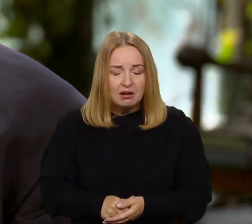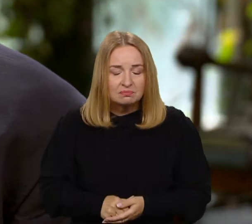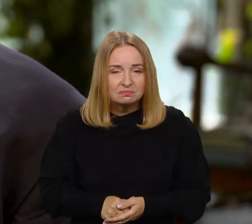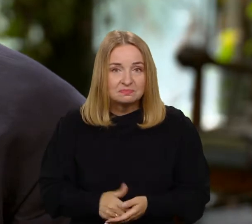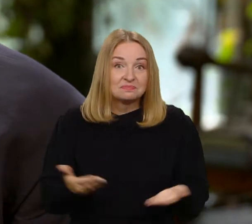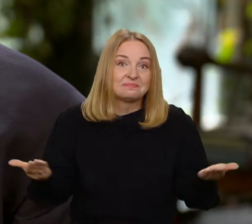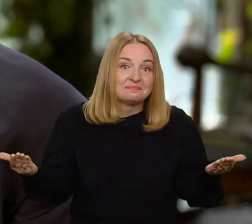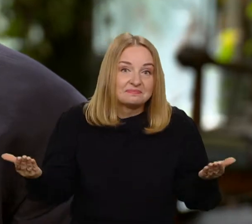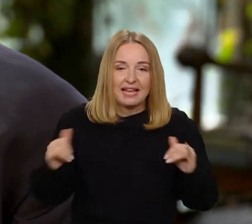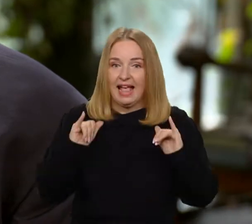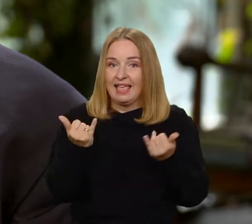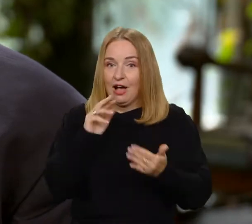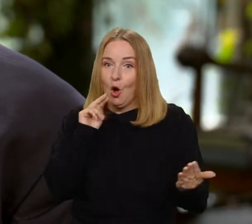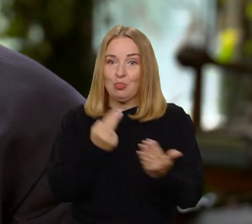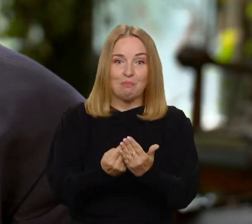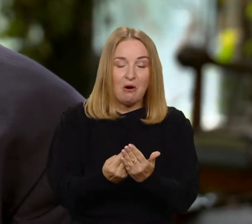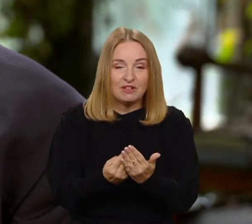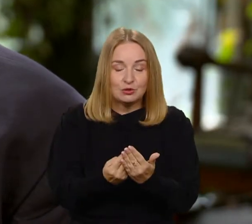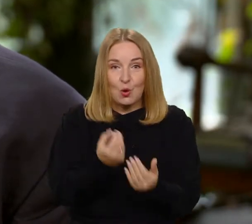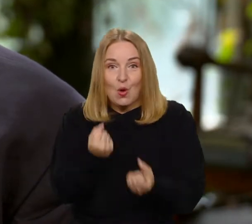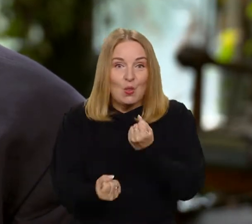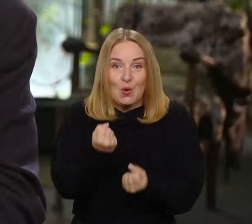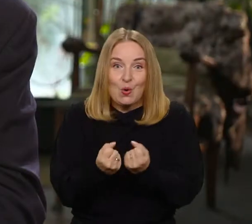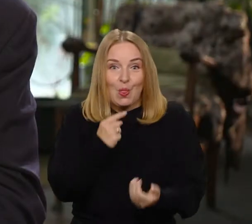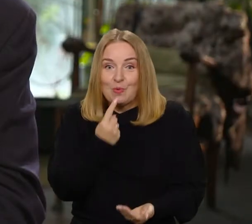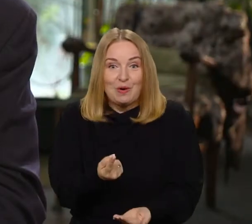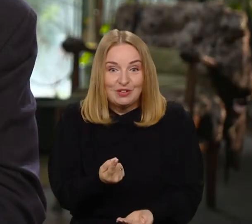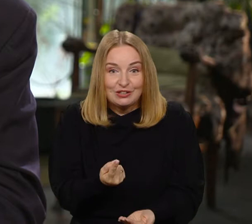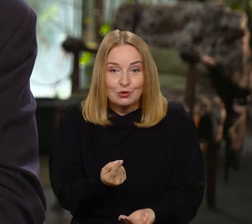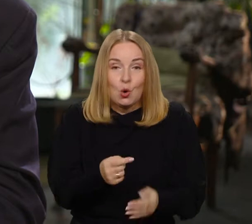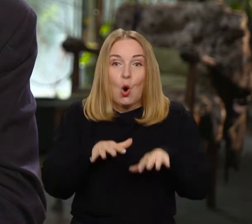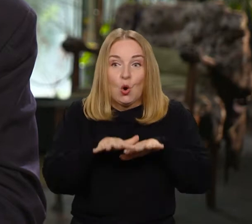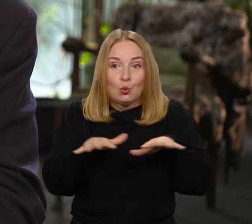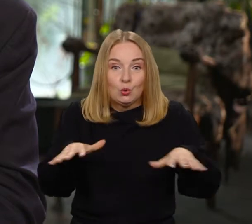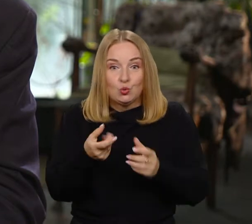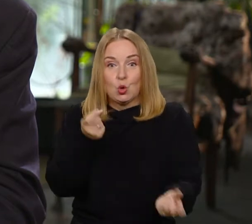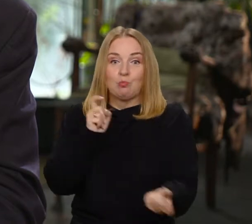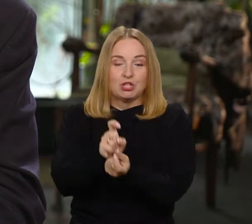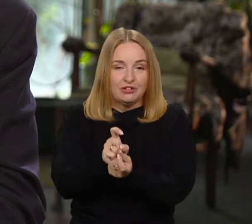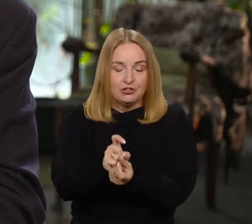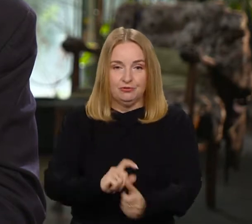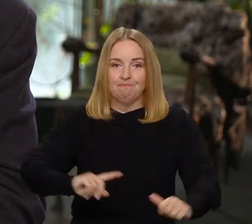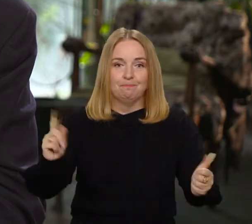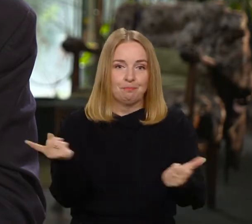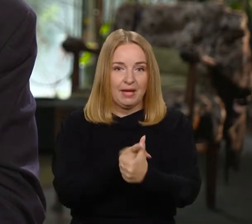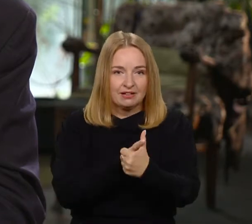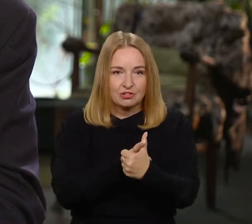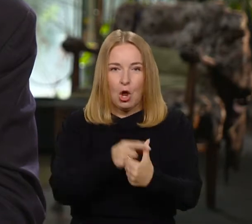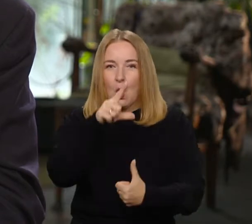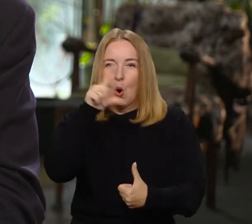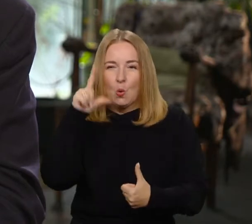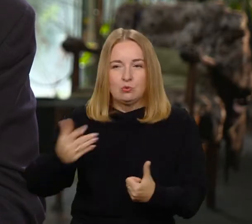oczywiste, jak odpowiedzieć, bo jest wiele argumentów przeciw. Po pierwsze, naturalne ludzkie lenistwo.